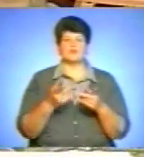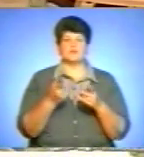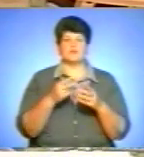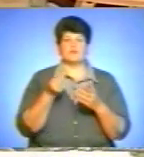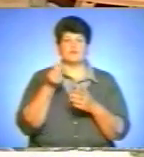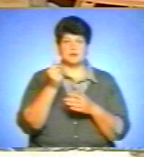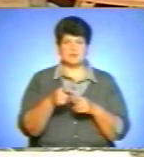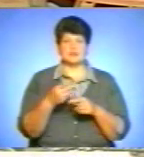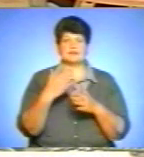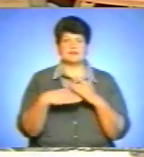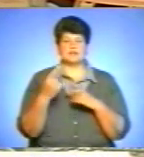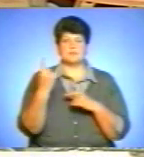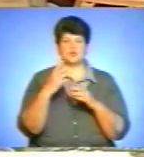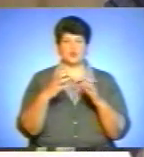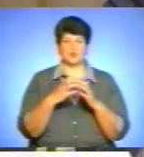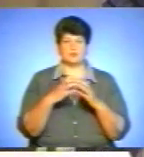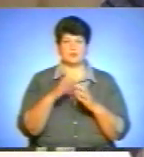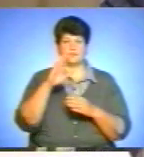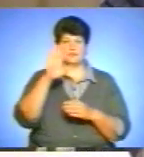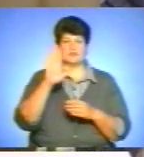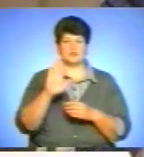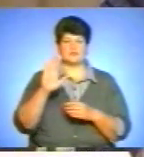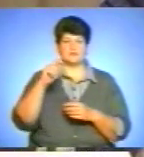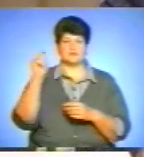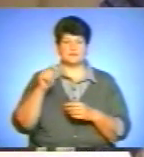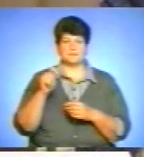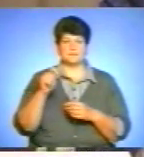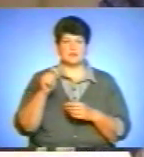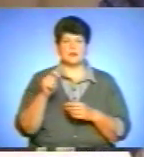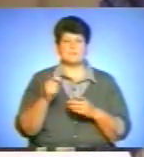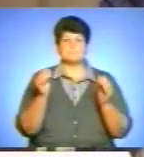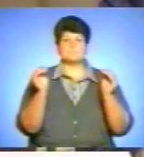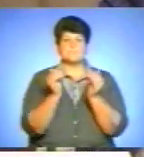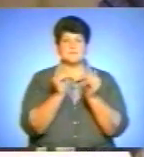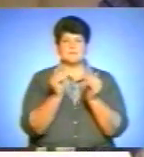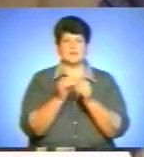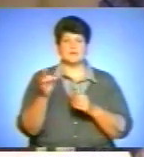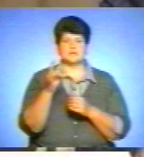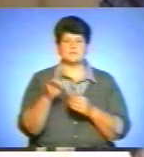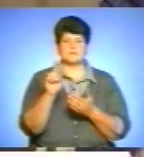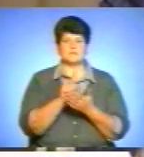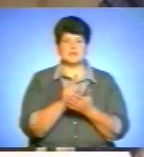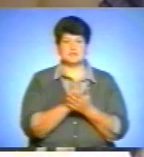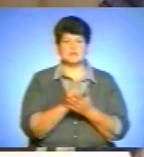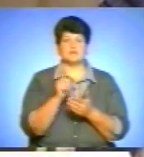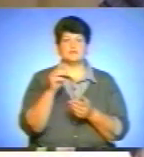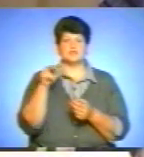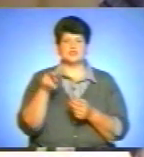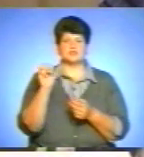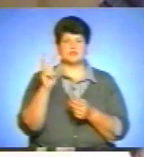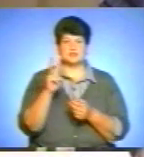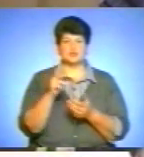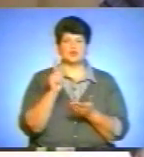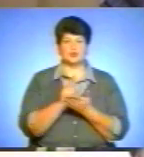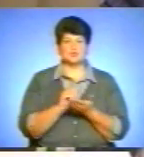-ї групи Великої вітчизняної війни. Мінімальний розмір пенсій на протягом 2013 року повинен вилічитися для інвалідів